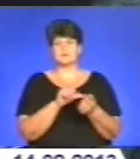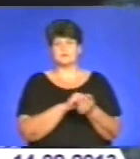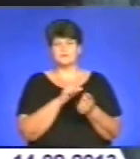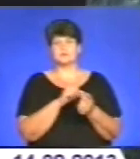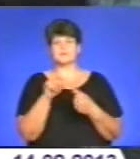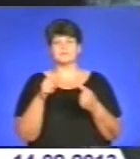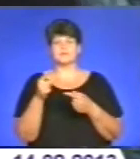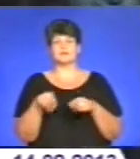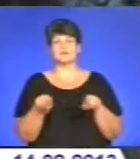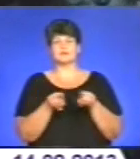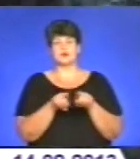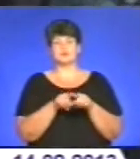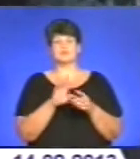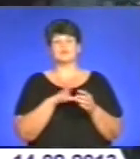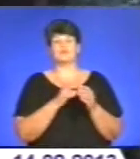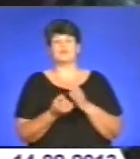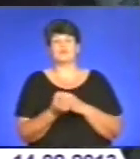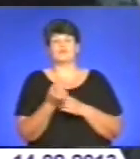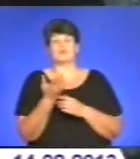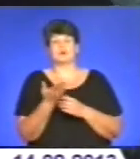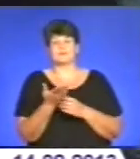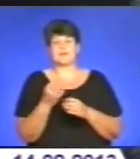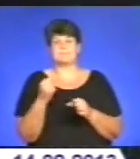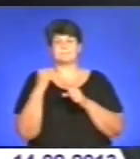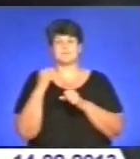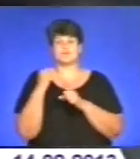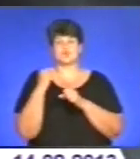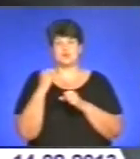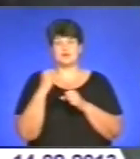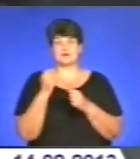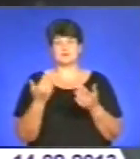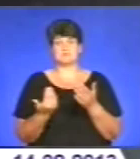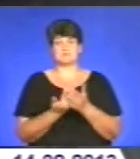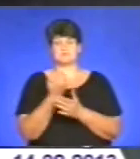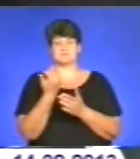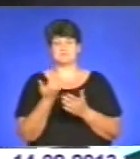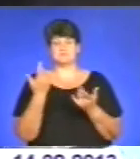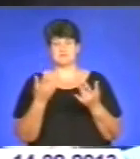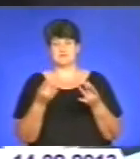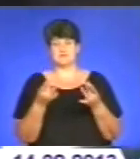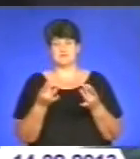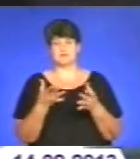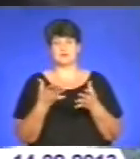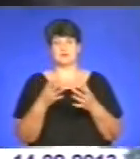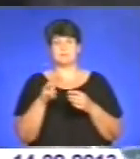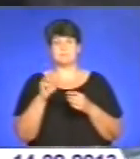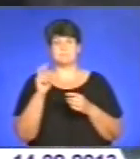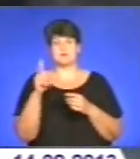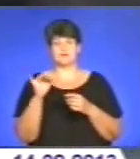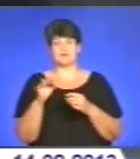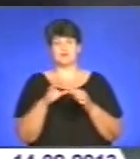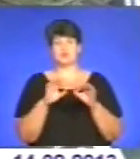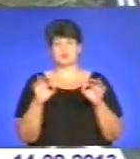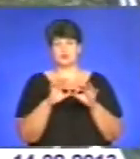А також в салоні автомашини був виявлений мішок свіжонарізаної макової соломки вагою близько 10